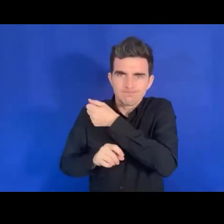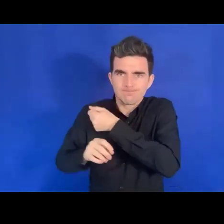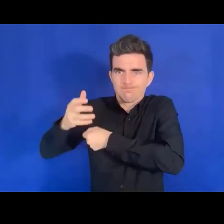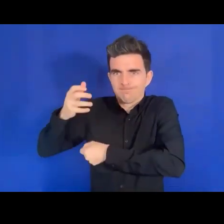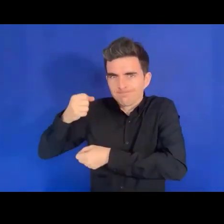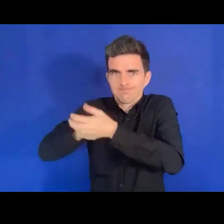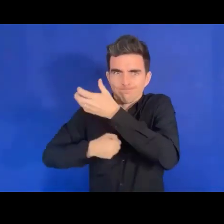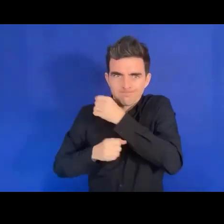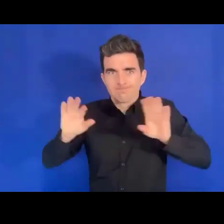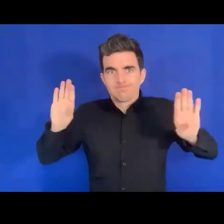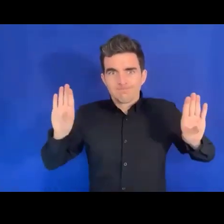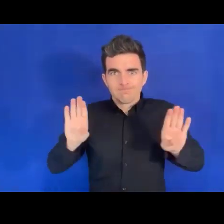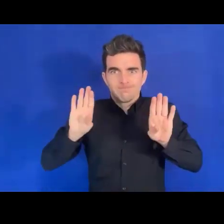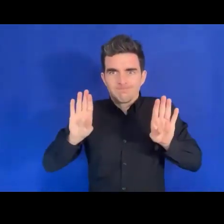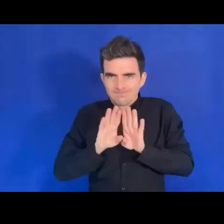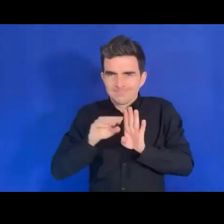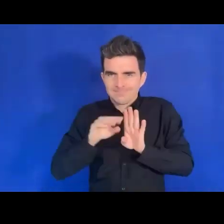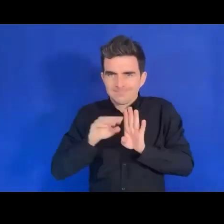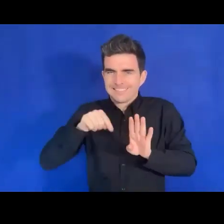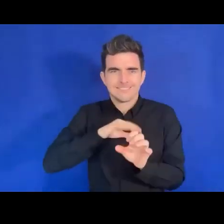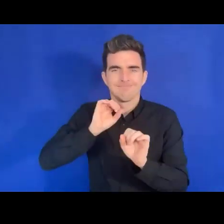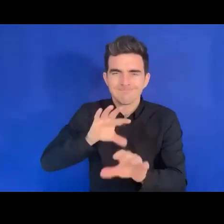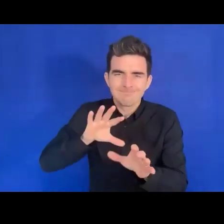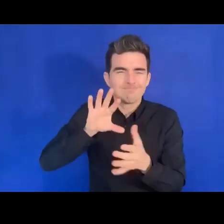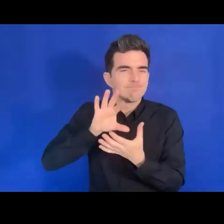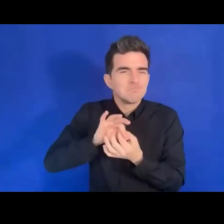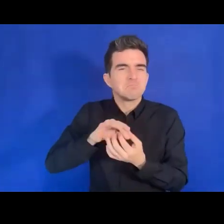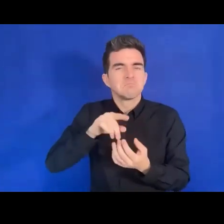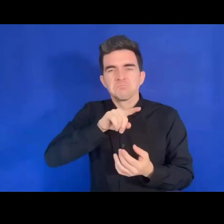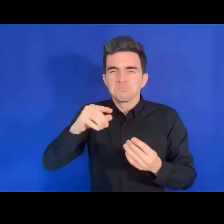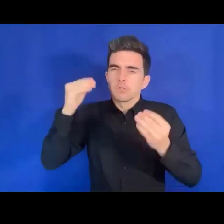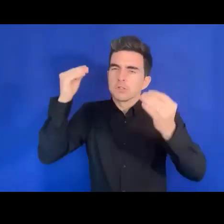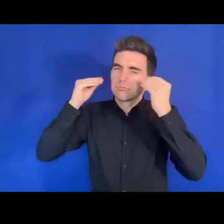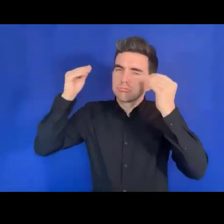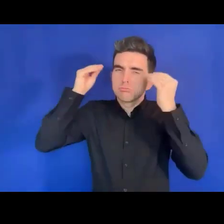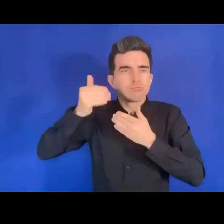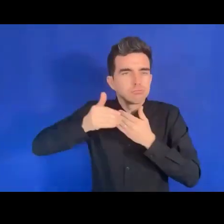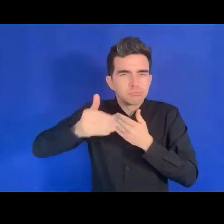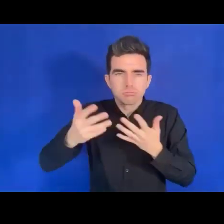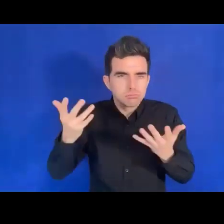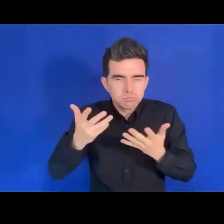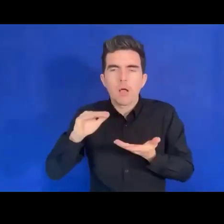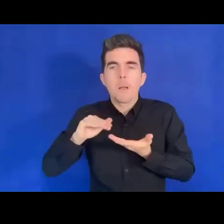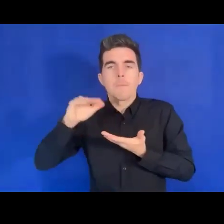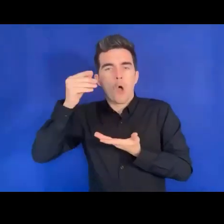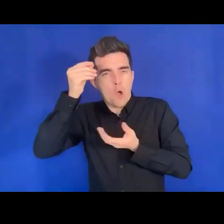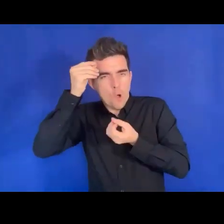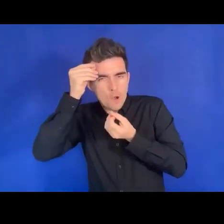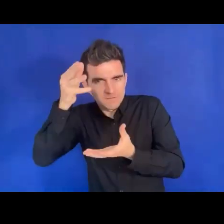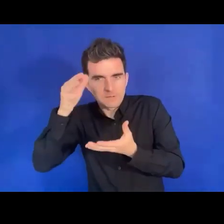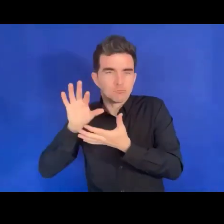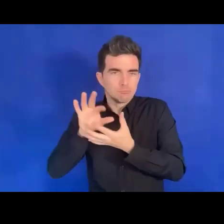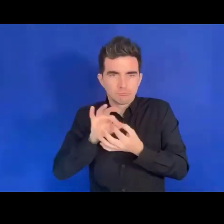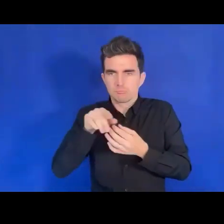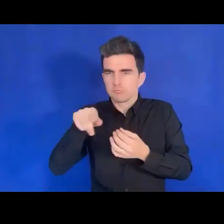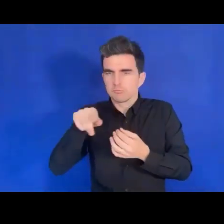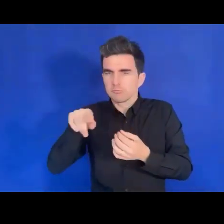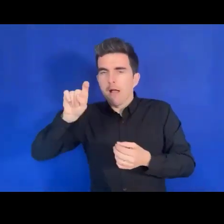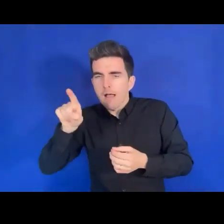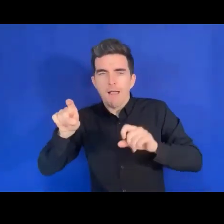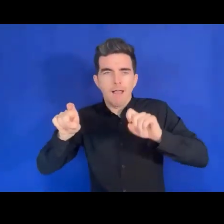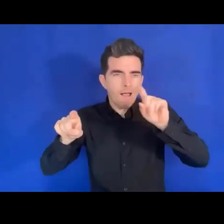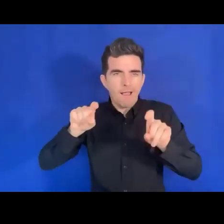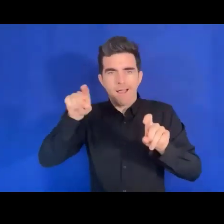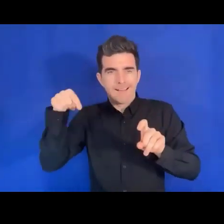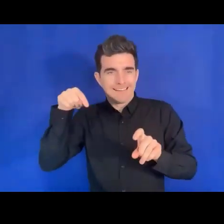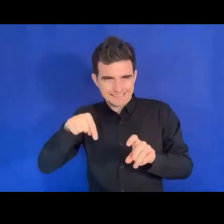quiz. Le message clé que je souhaite souligner pour tous les participants aujourd'hui est que lorsque nous